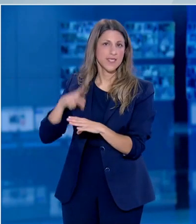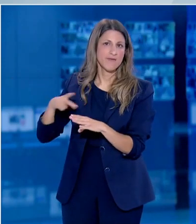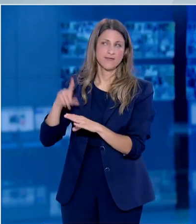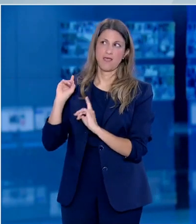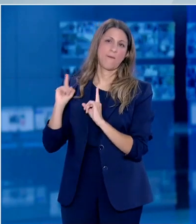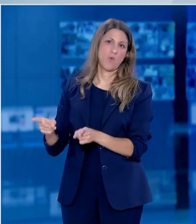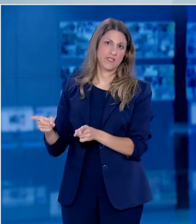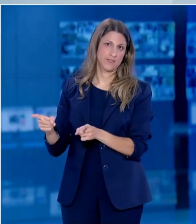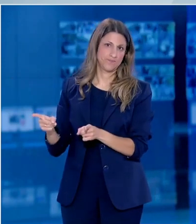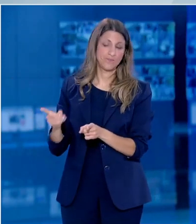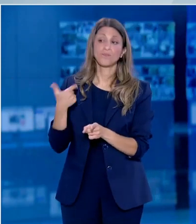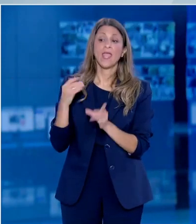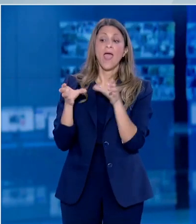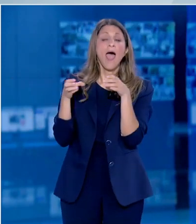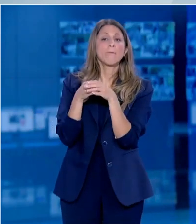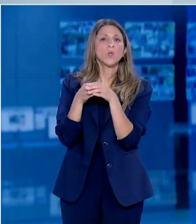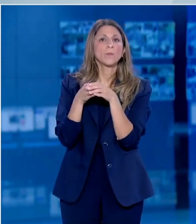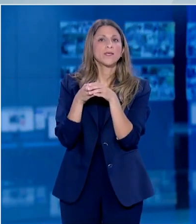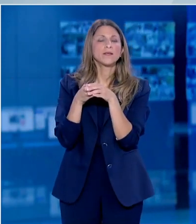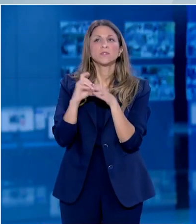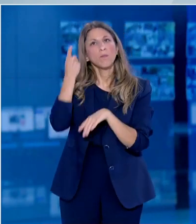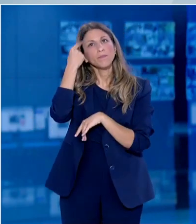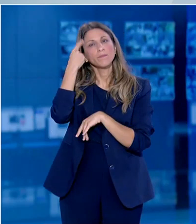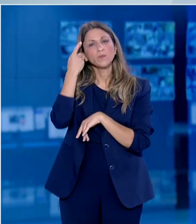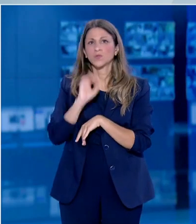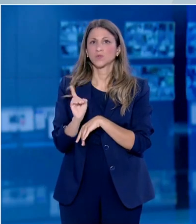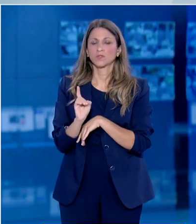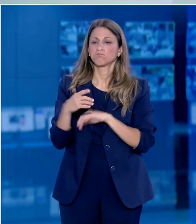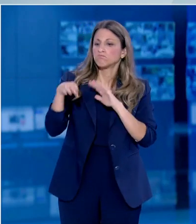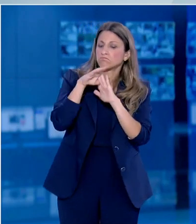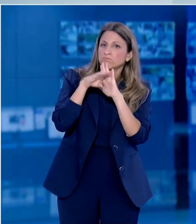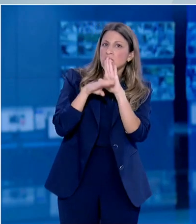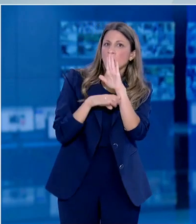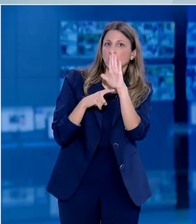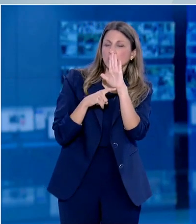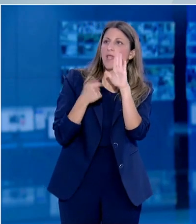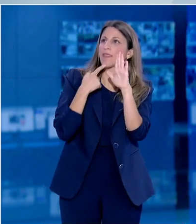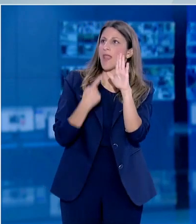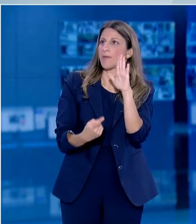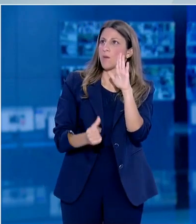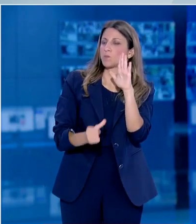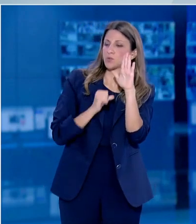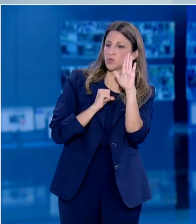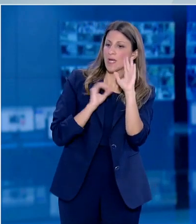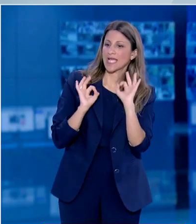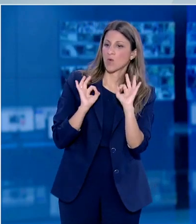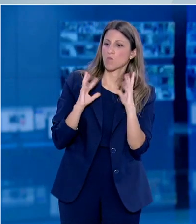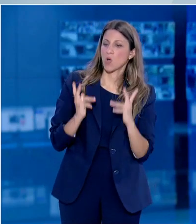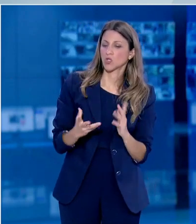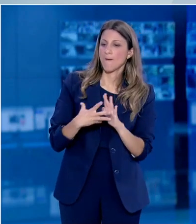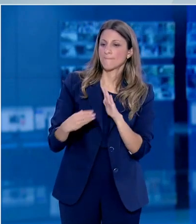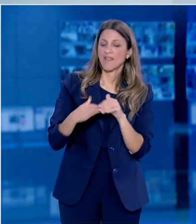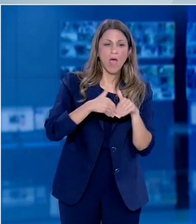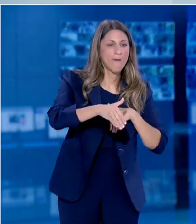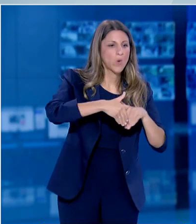κυρίως βασίζεται σε κανόνες με τους οποίους μπορεί κανείς να επανέλθει στην κανονικότητα. Δηλαδή αυτό που λέμε τα μέτρα γιεινής, στη